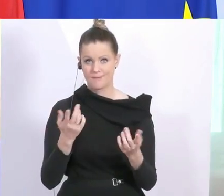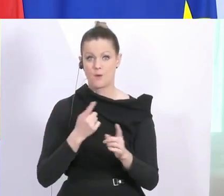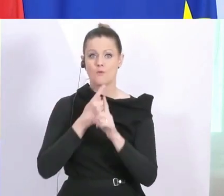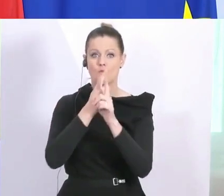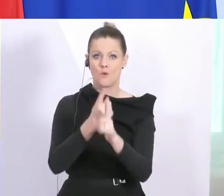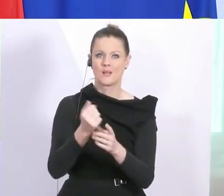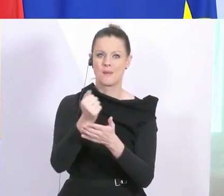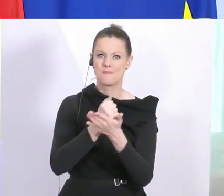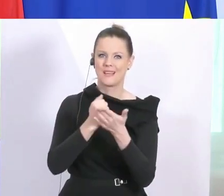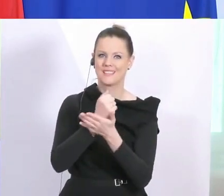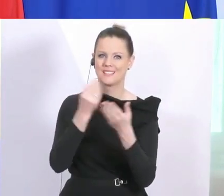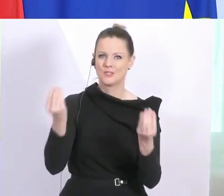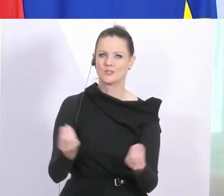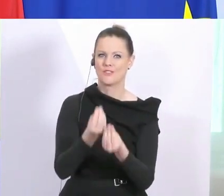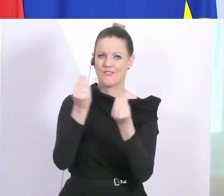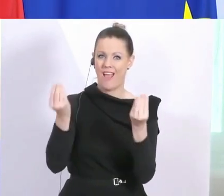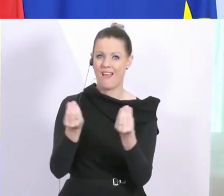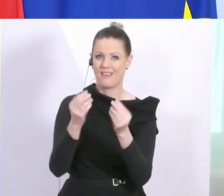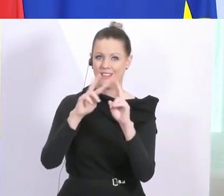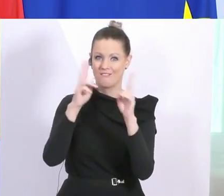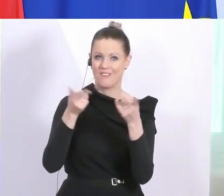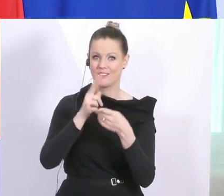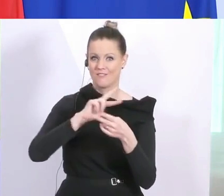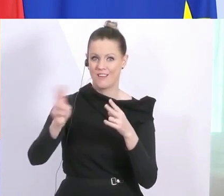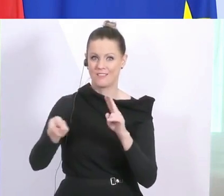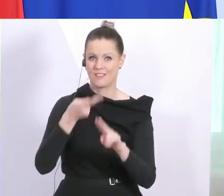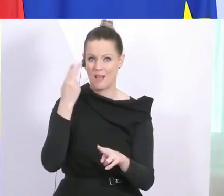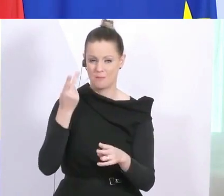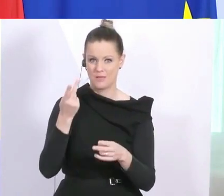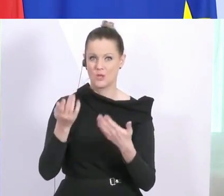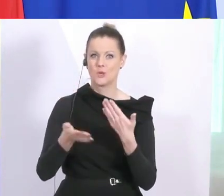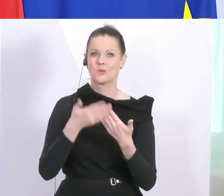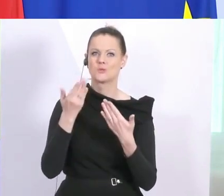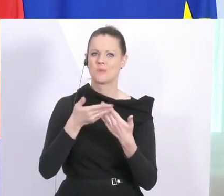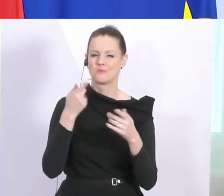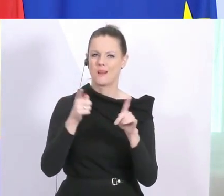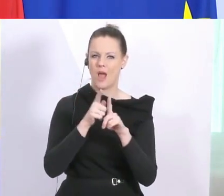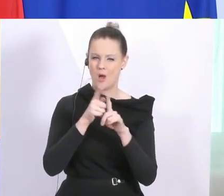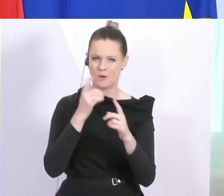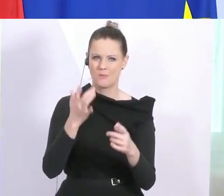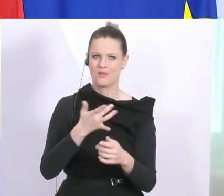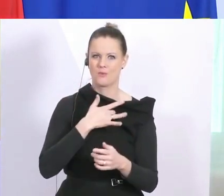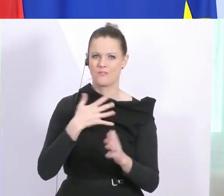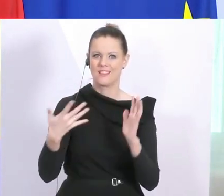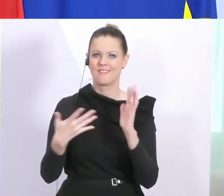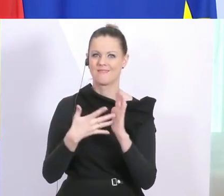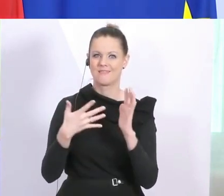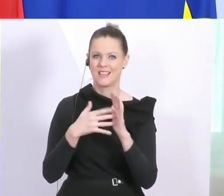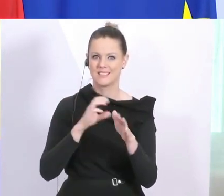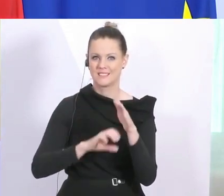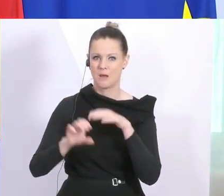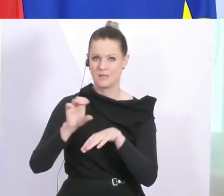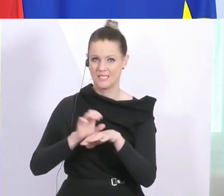Märkten irrsinnig knapp sind. Insbesondere auch trifft das auf sogenannte Testkapazitäten zu. Das bedeutet, die